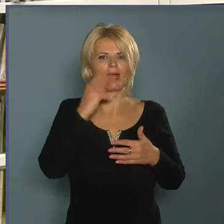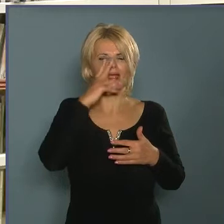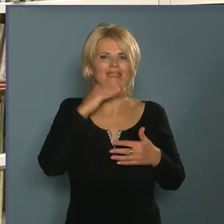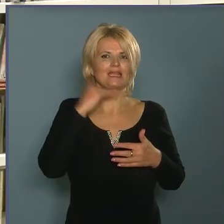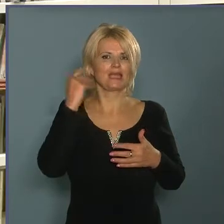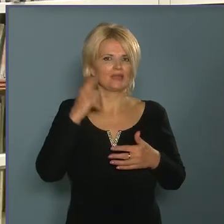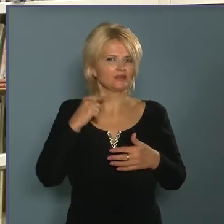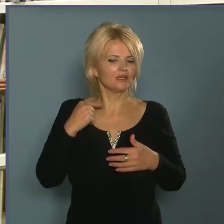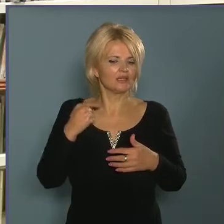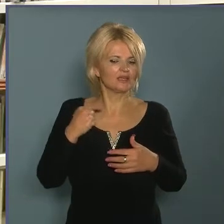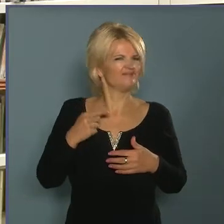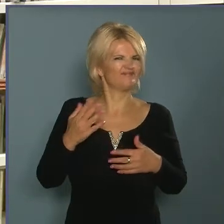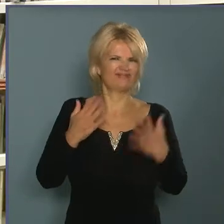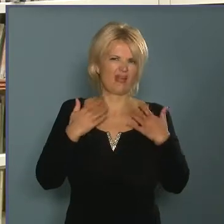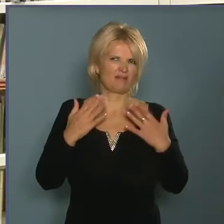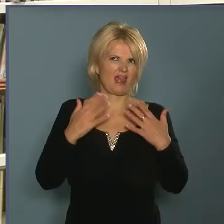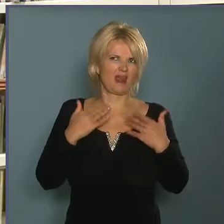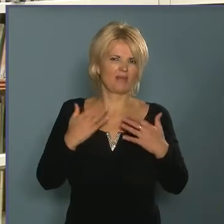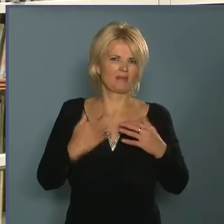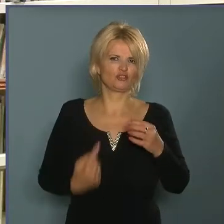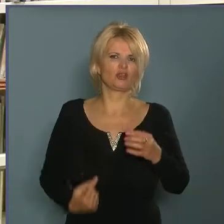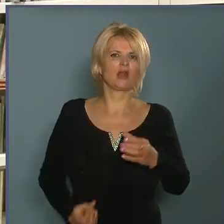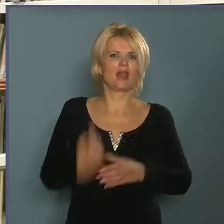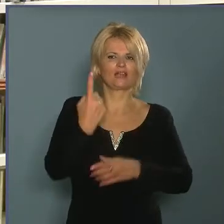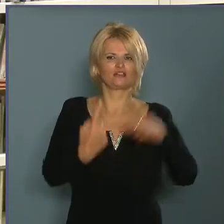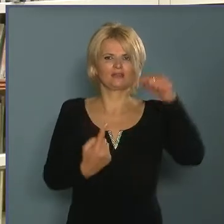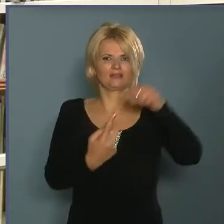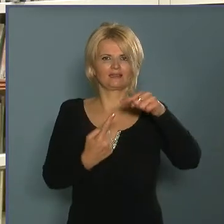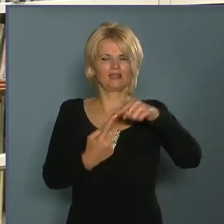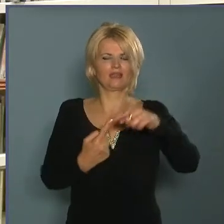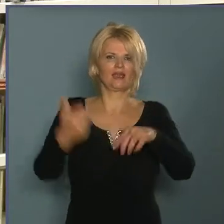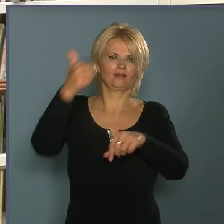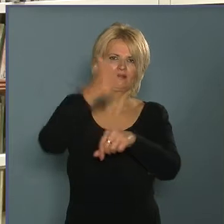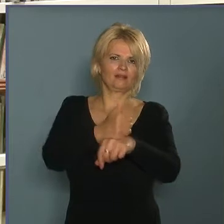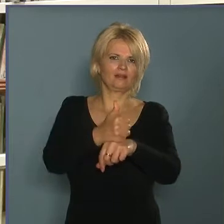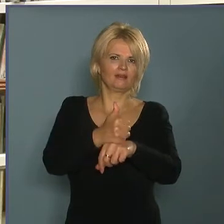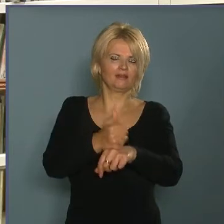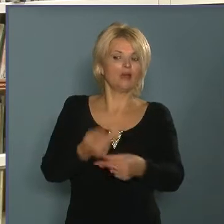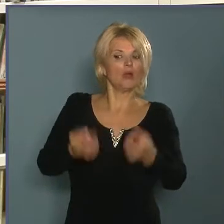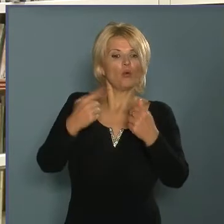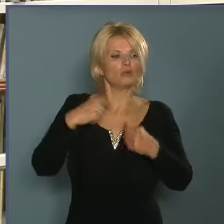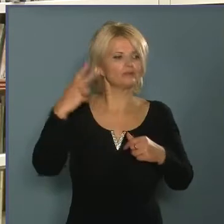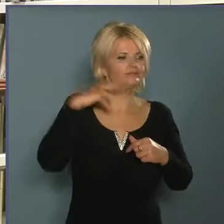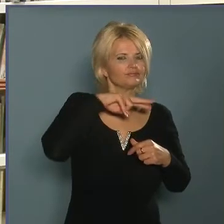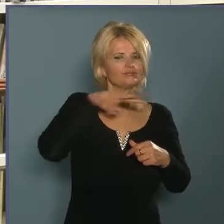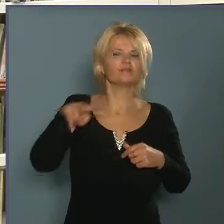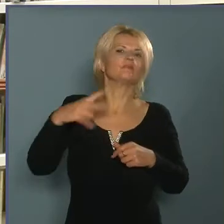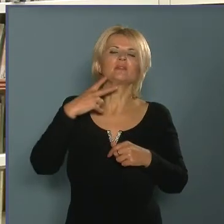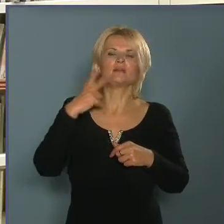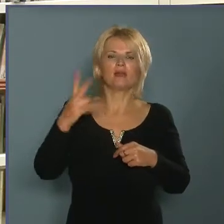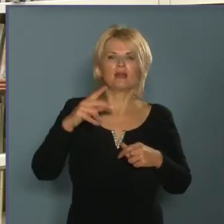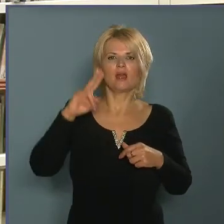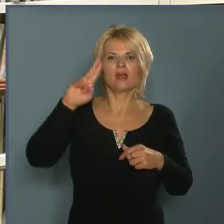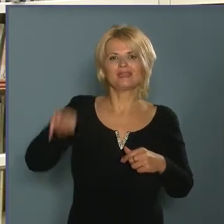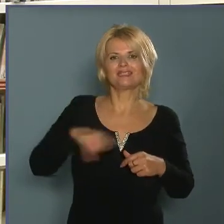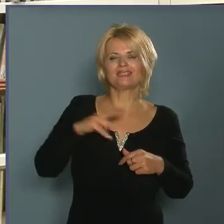Nem kellemes tartózkodási hely. Onnan azonban meglátta Szent Lászlónak komoly